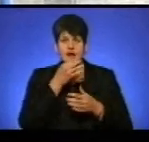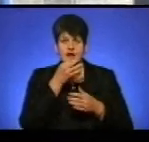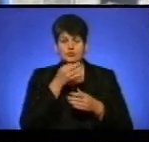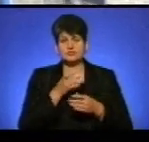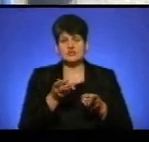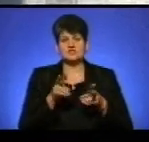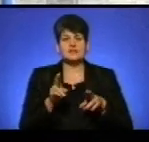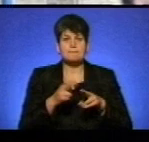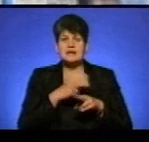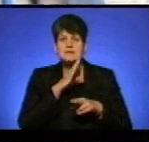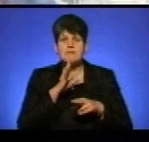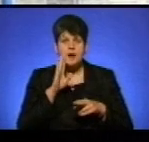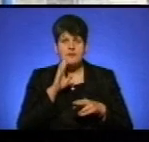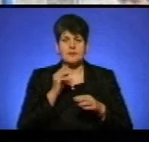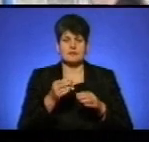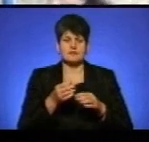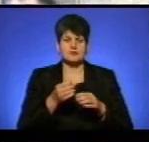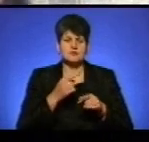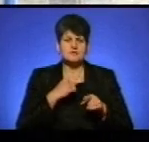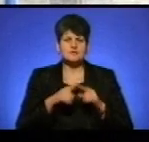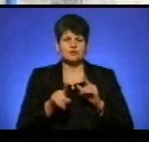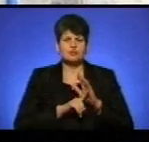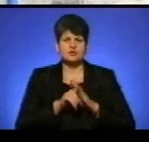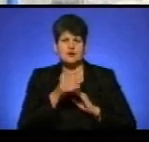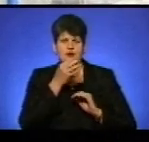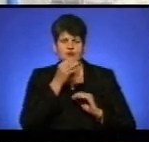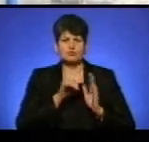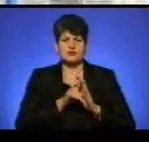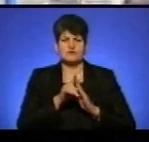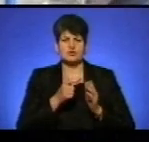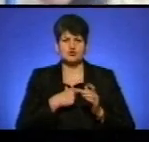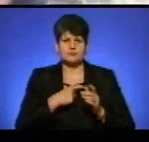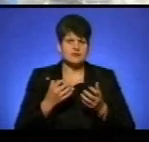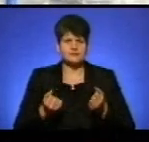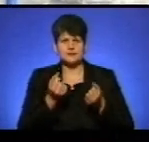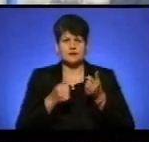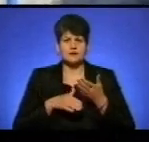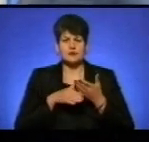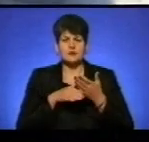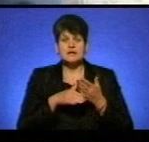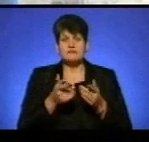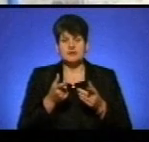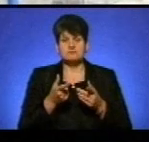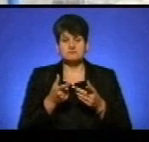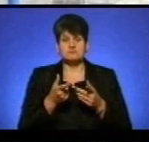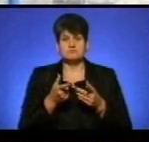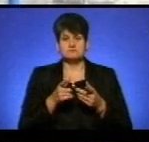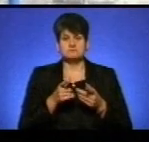без мами і рано почав давати собі раду в житті, воно зробили, загартували його, і він